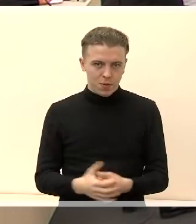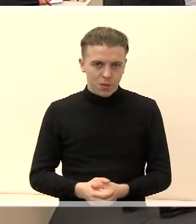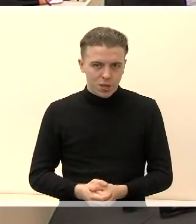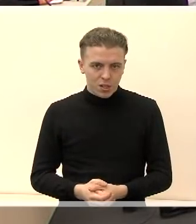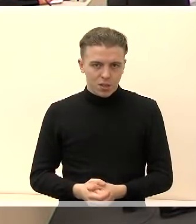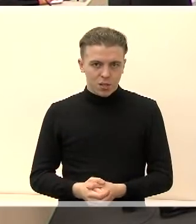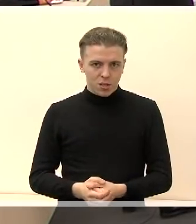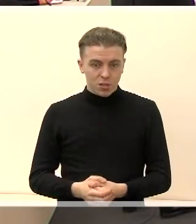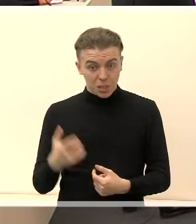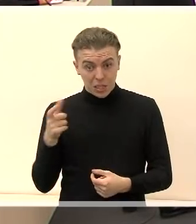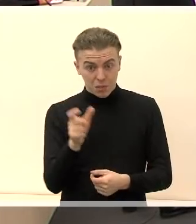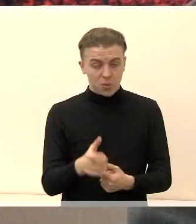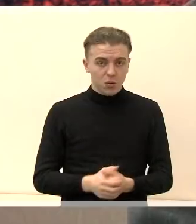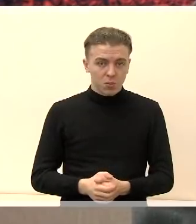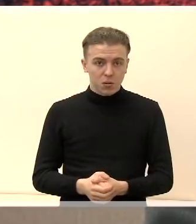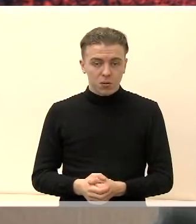Nureplikuokit.